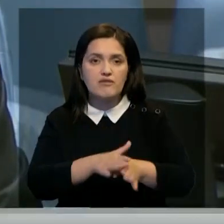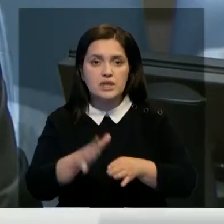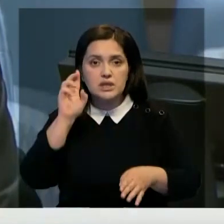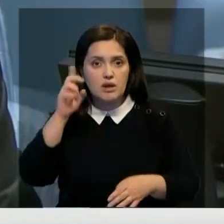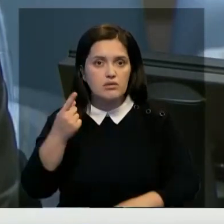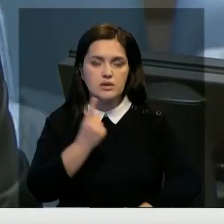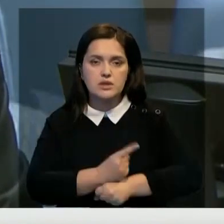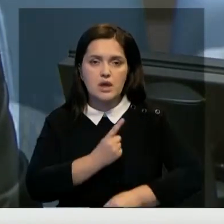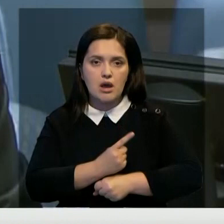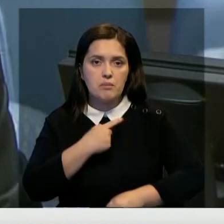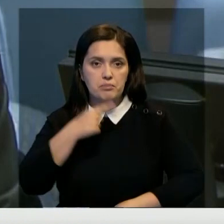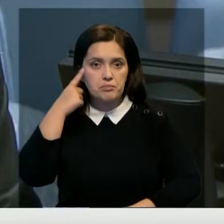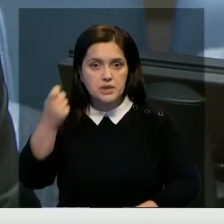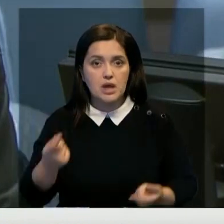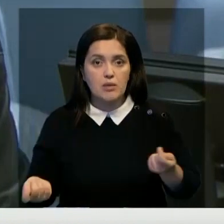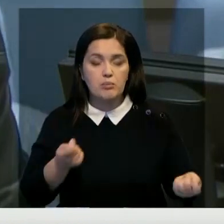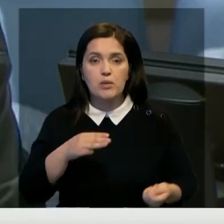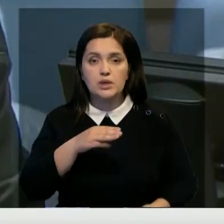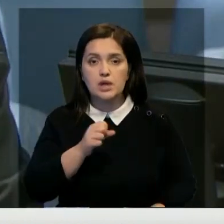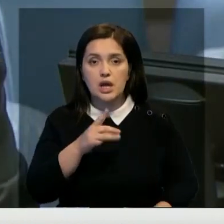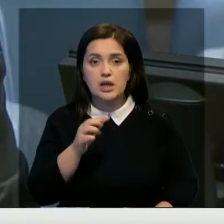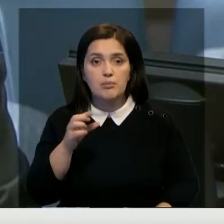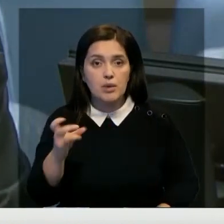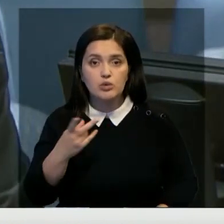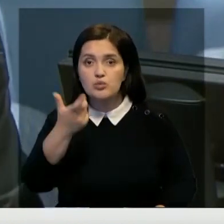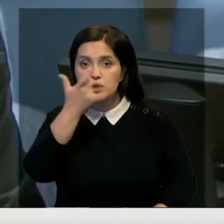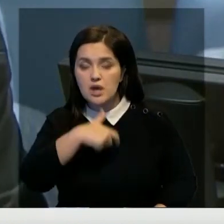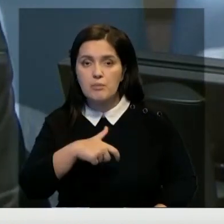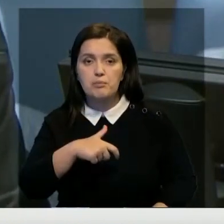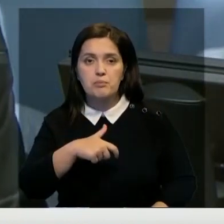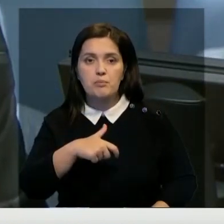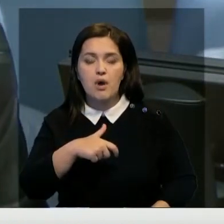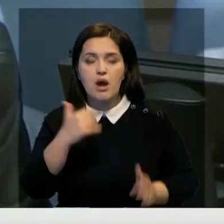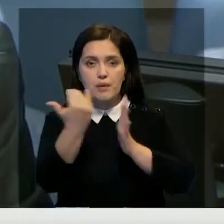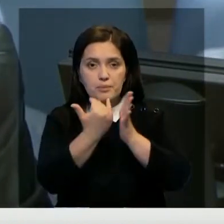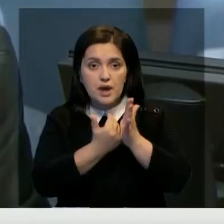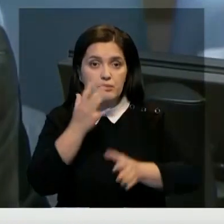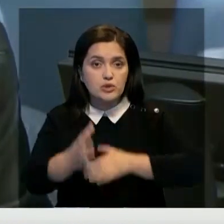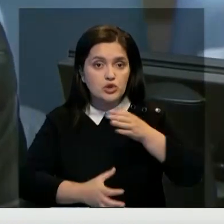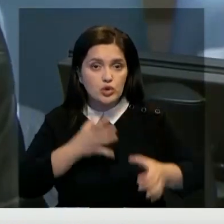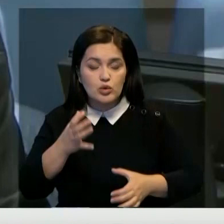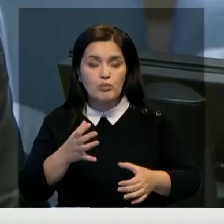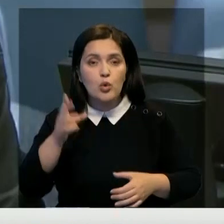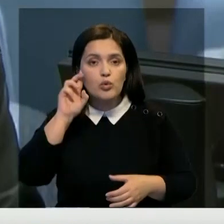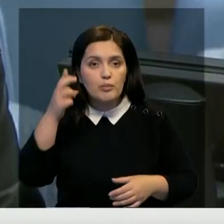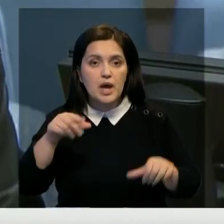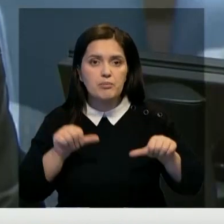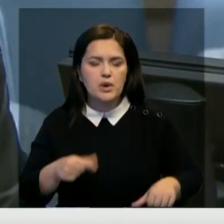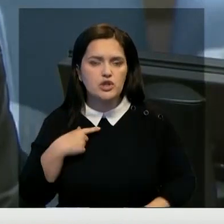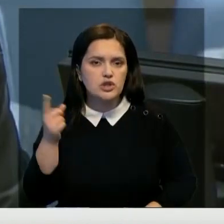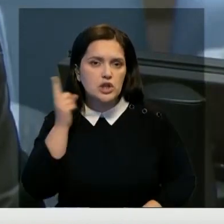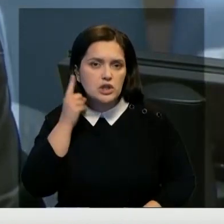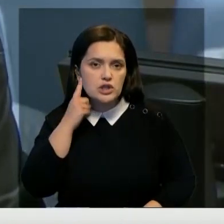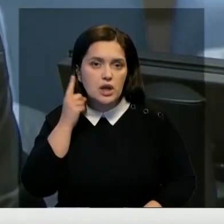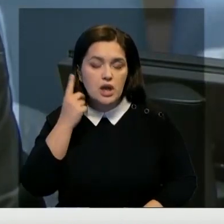неприемлемо. Мы призываем руководство «Талибан» к соблюдению обязательства по международному гуманитарному праву. Мы также слышали сообщения